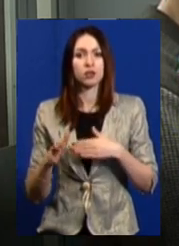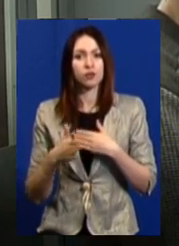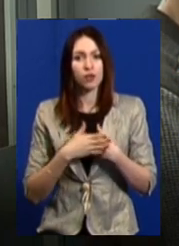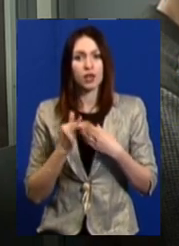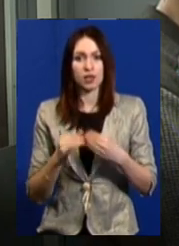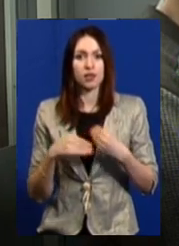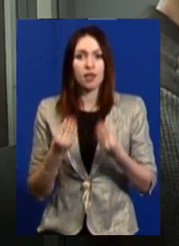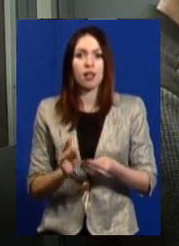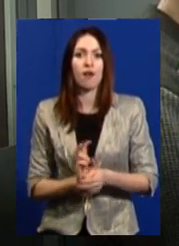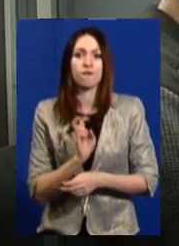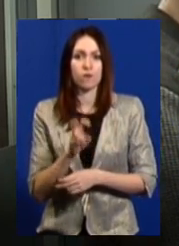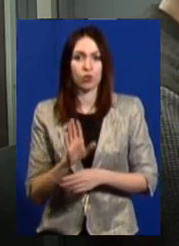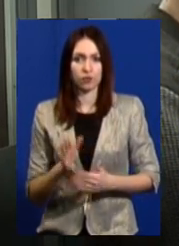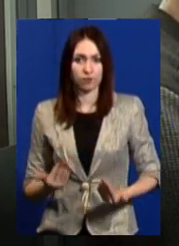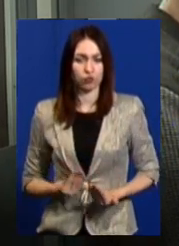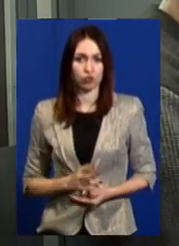до житла,